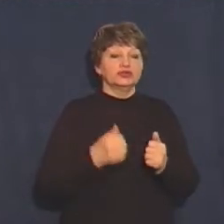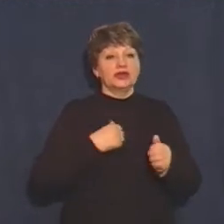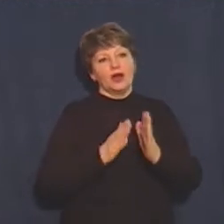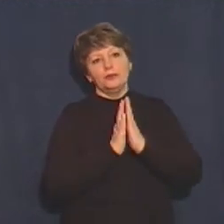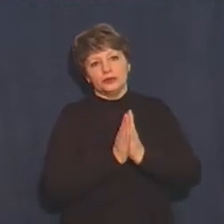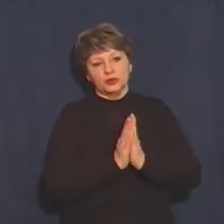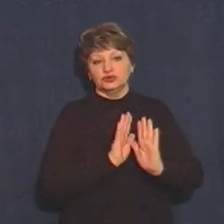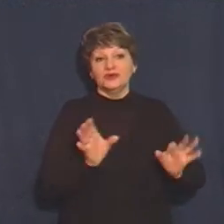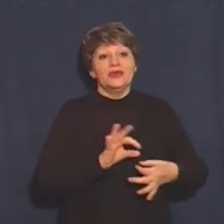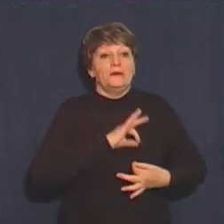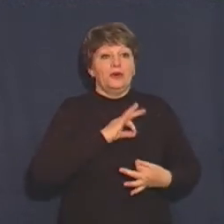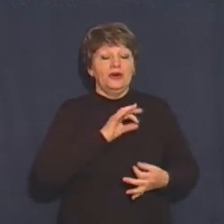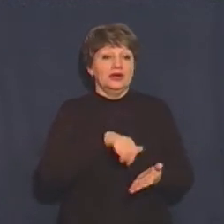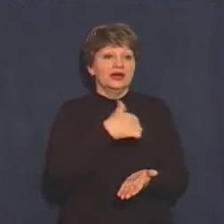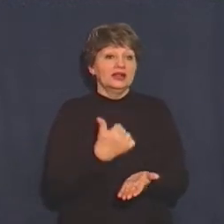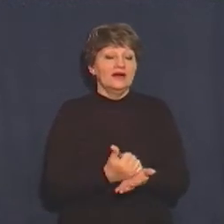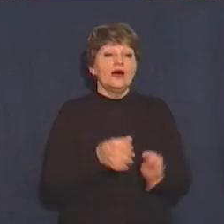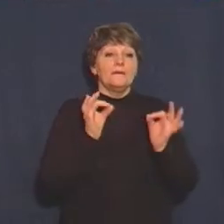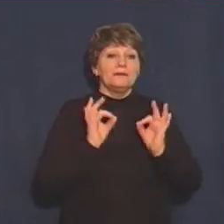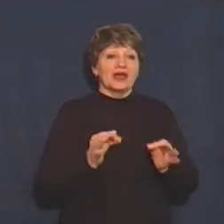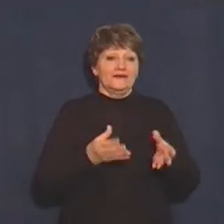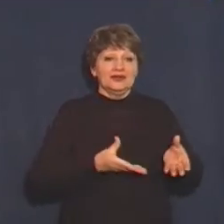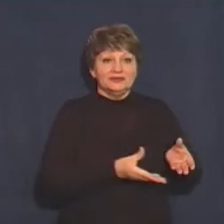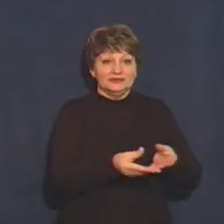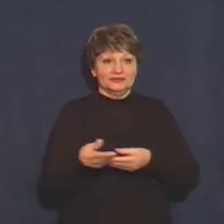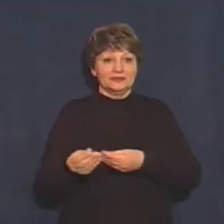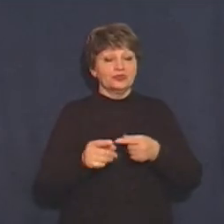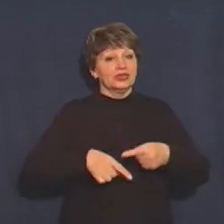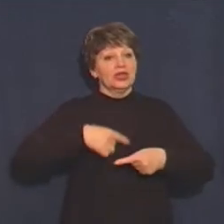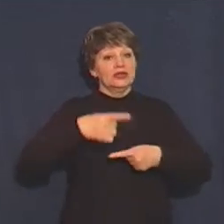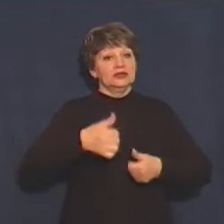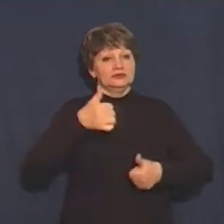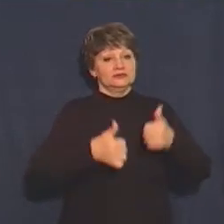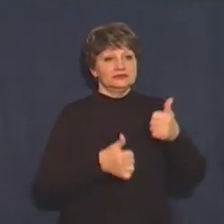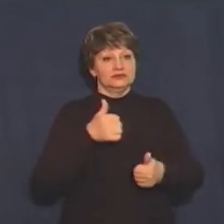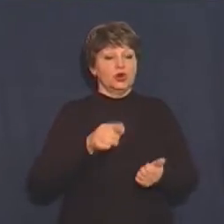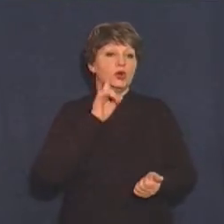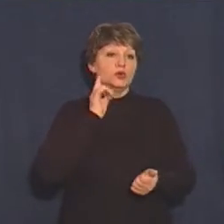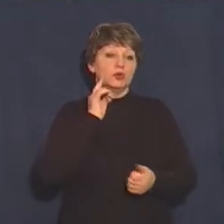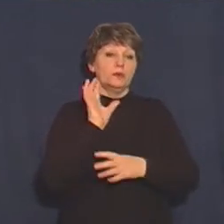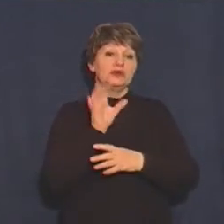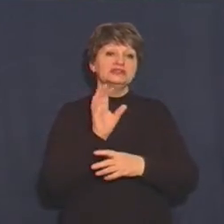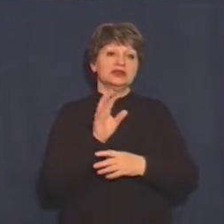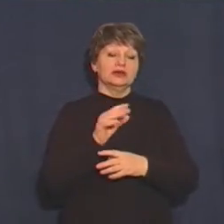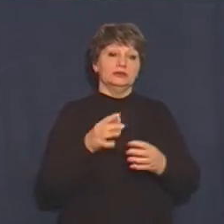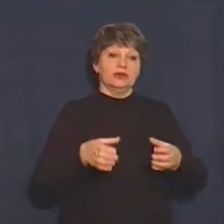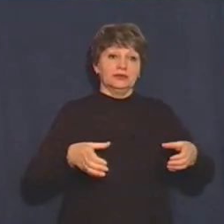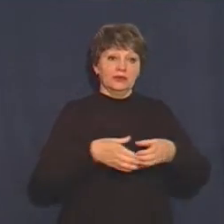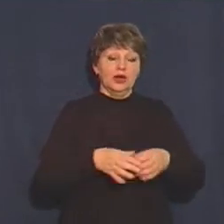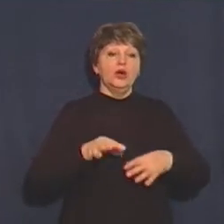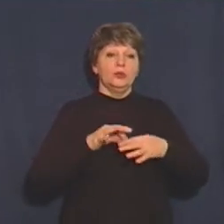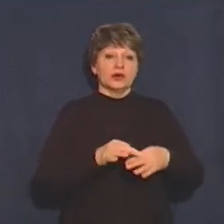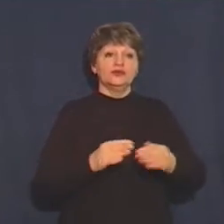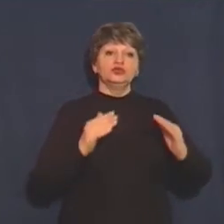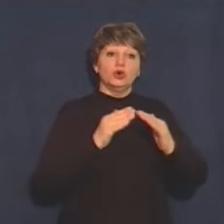боятися. Головне – їх правильно налиштувати. Наступний тур в Всеукраїнською юнацькою баскетбольну ліги черкаські дівчата проводуть вдома 2